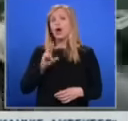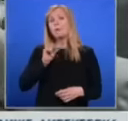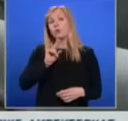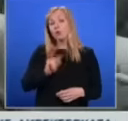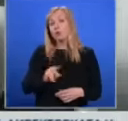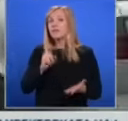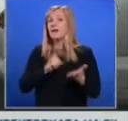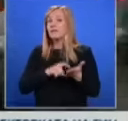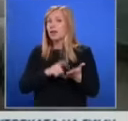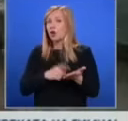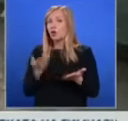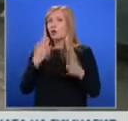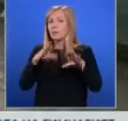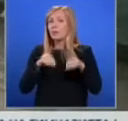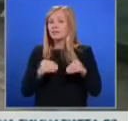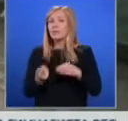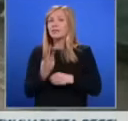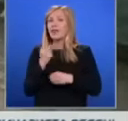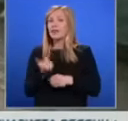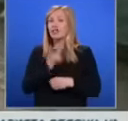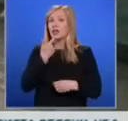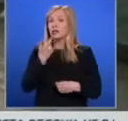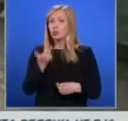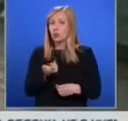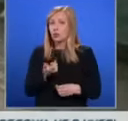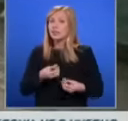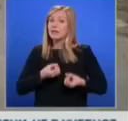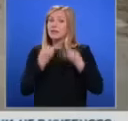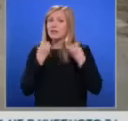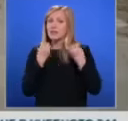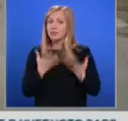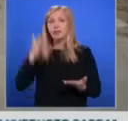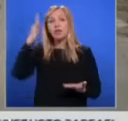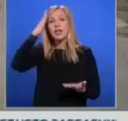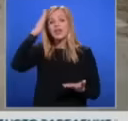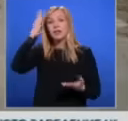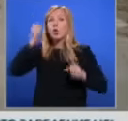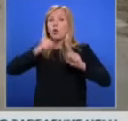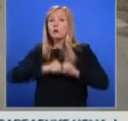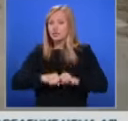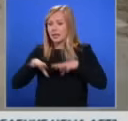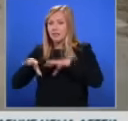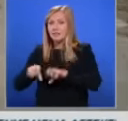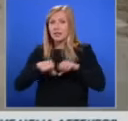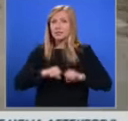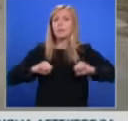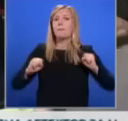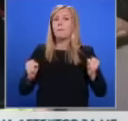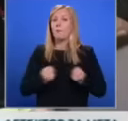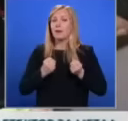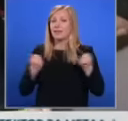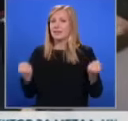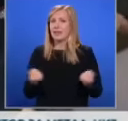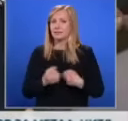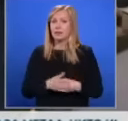защита при бедствия прияти още през 2016 година. Седава възможност на държавни общински власти за по-бързи действия.